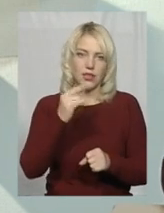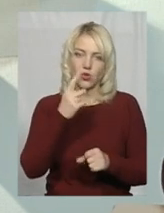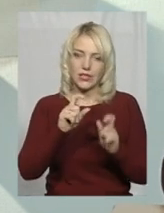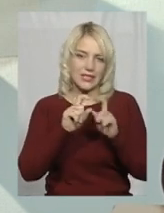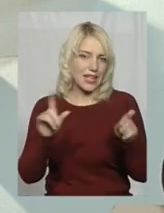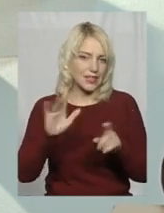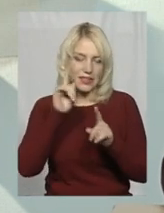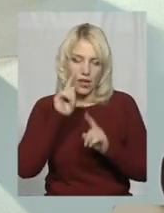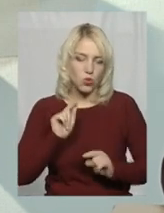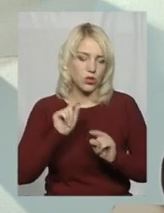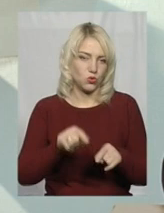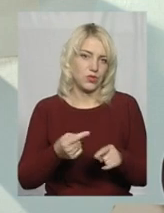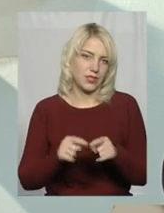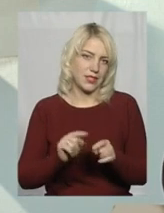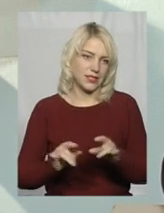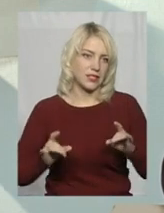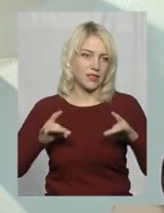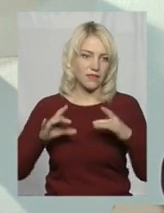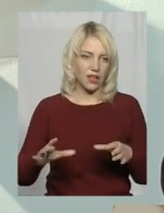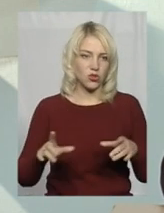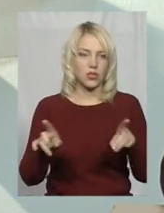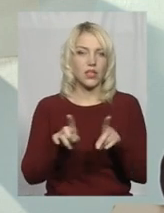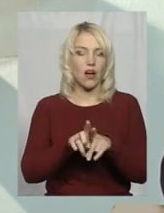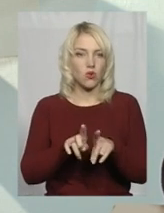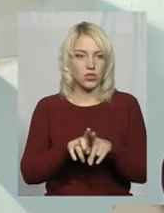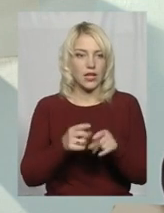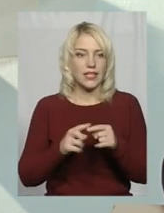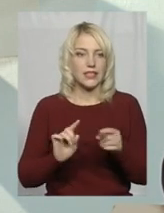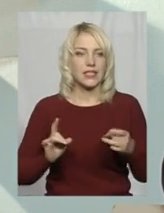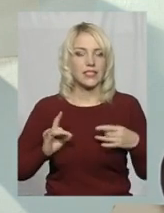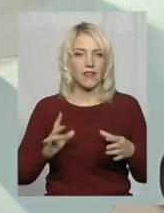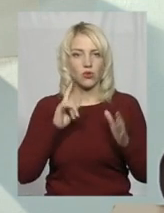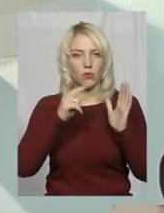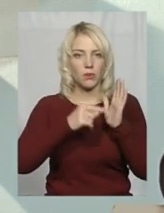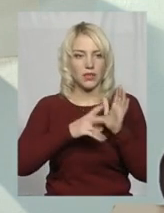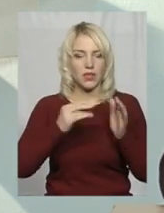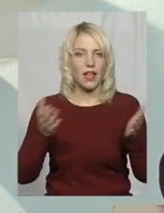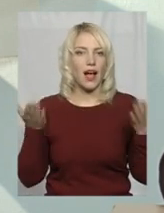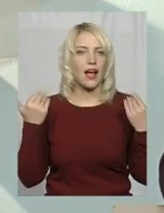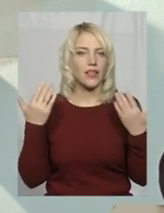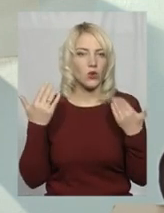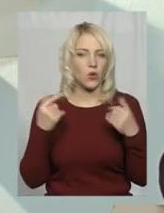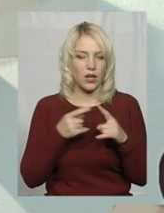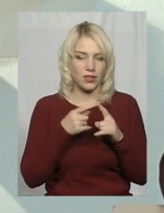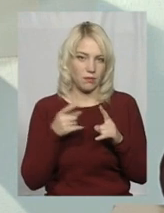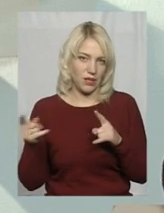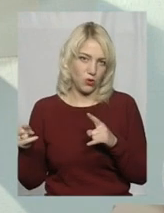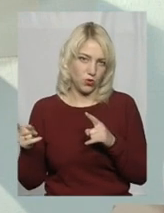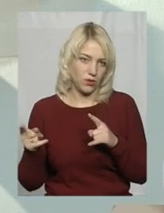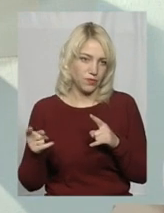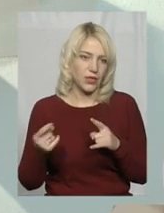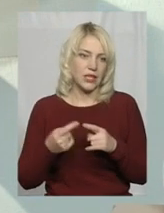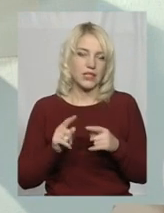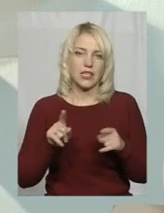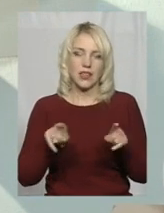орієнтується на це свято. Також це свято припадає на канікулярний період, що